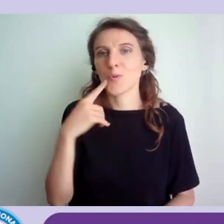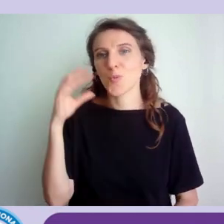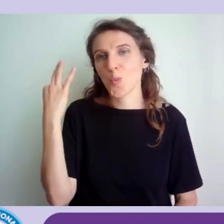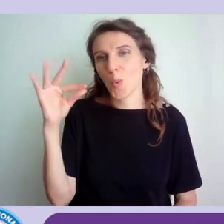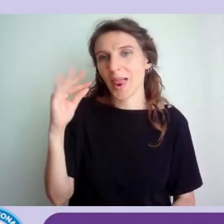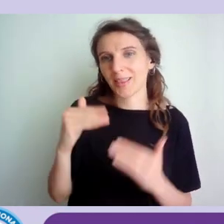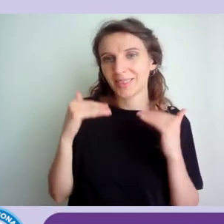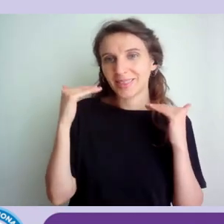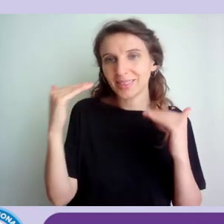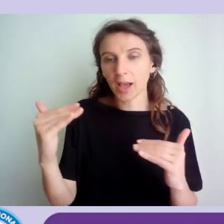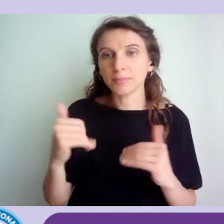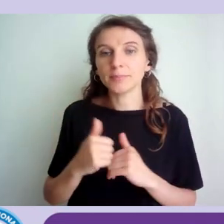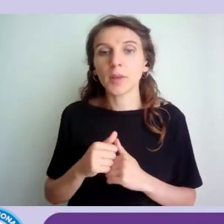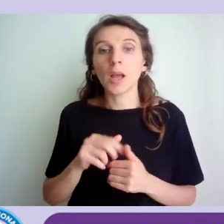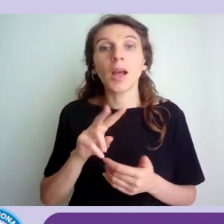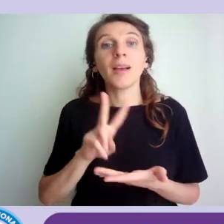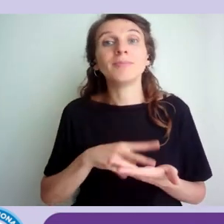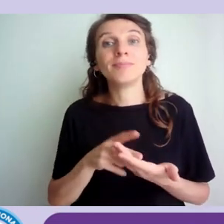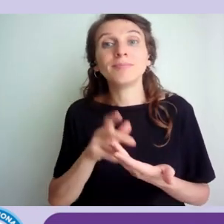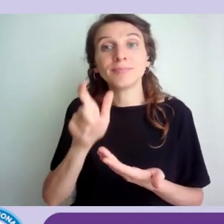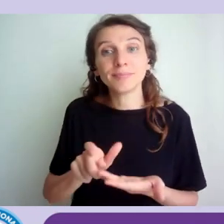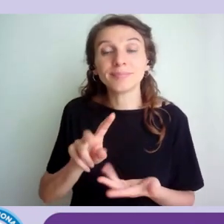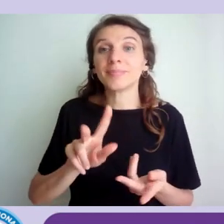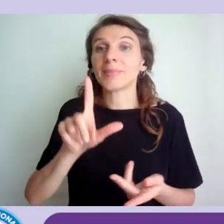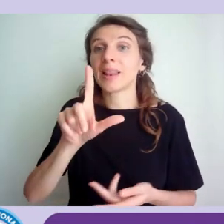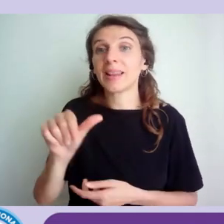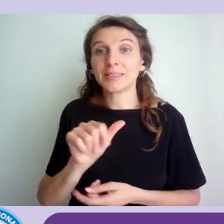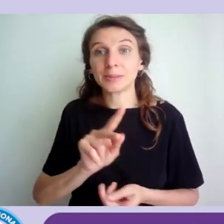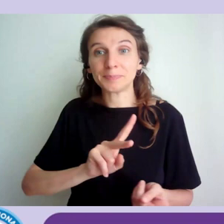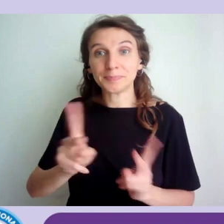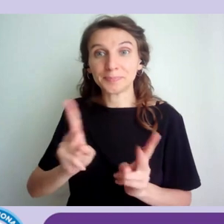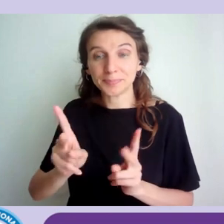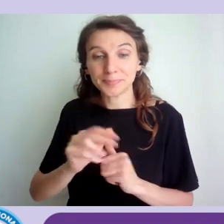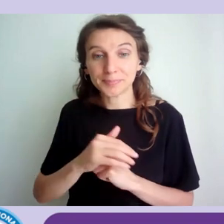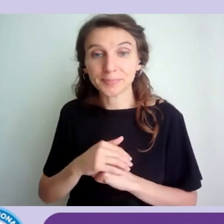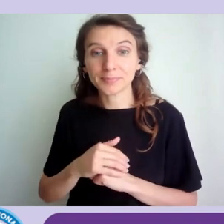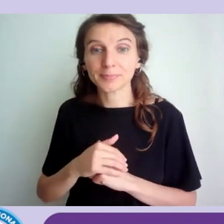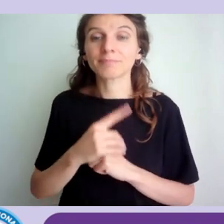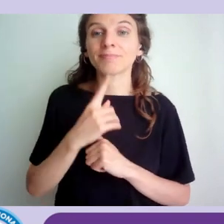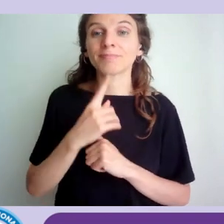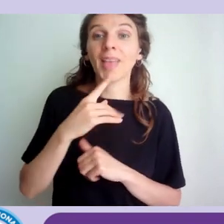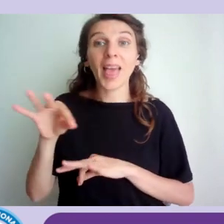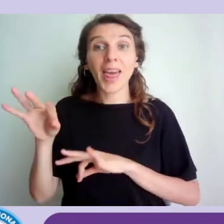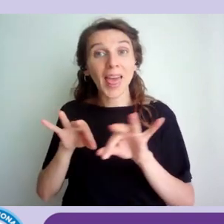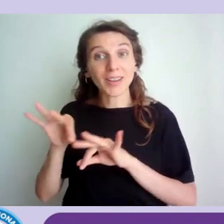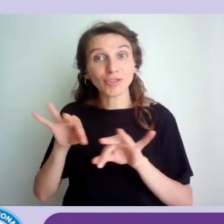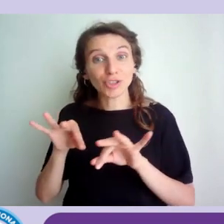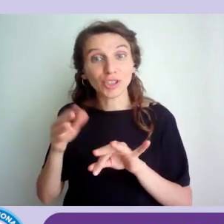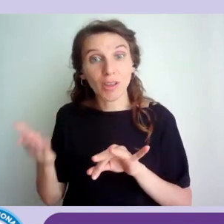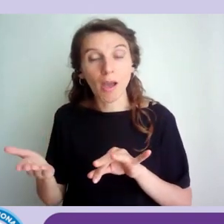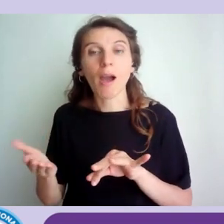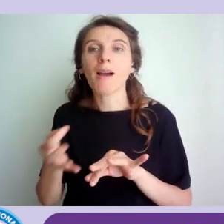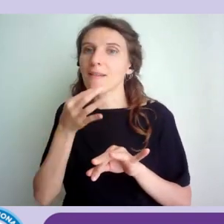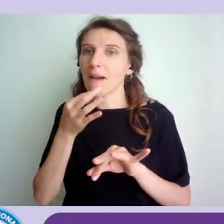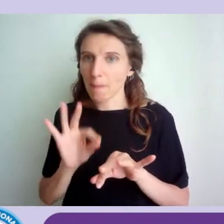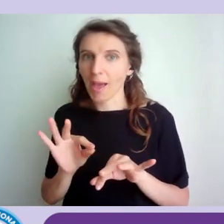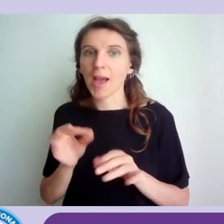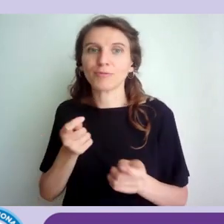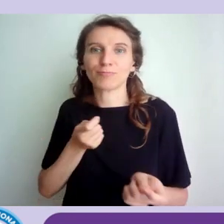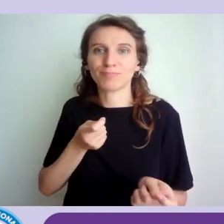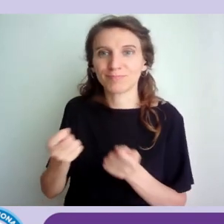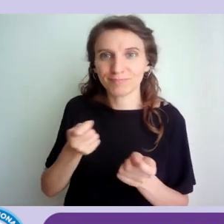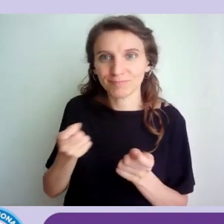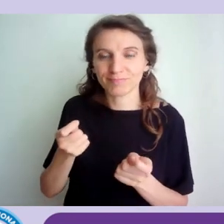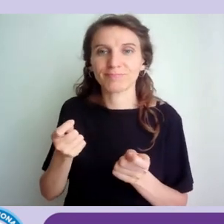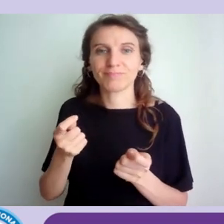eh l'interpretariato con una regia eh diciamo che sia in grado di gestire un po' tutto